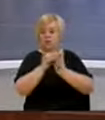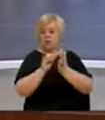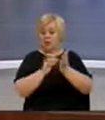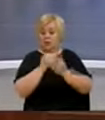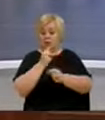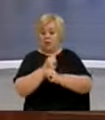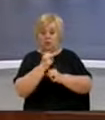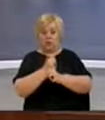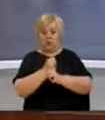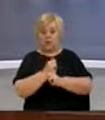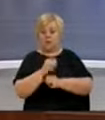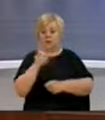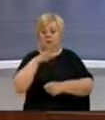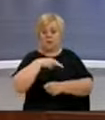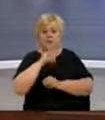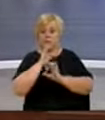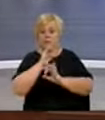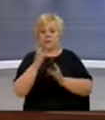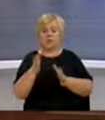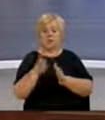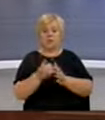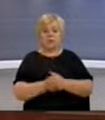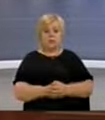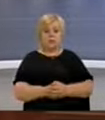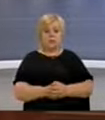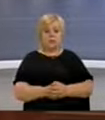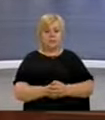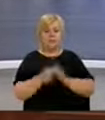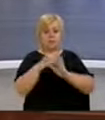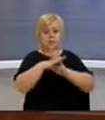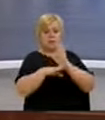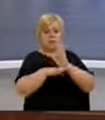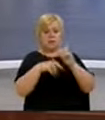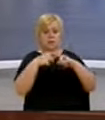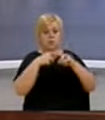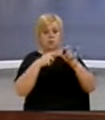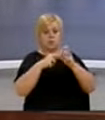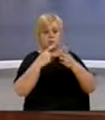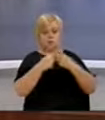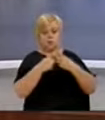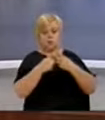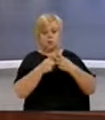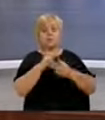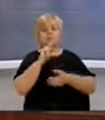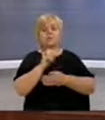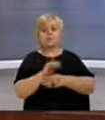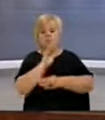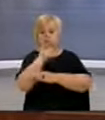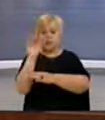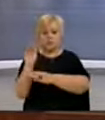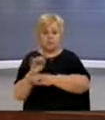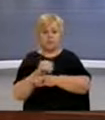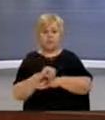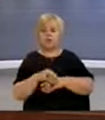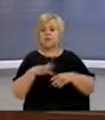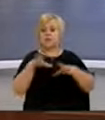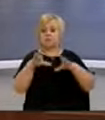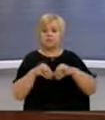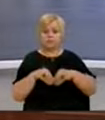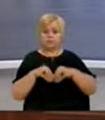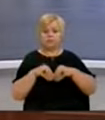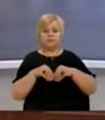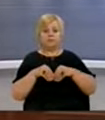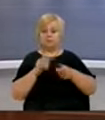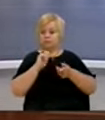të të tyrëave të tyra për obligimeve që kanë paraparë me lështë dhe kushtëtut. Juftoj që me vreti dhe sigurimi me tuja të miratën i në parem dhe